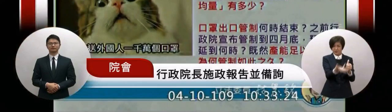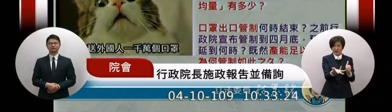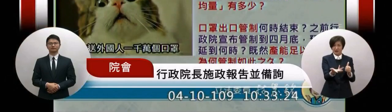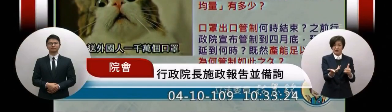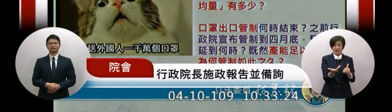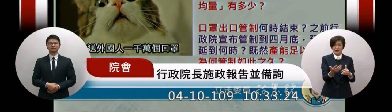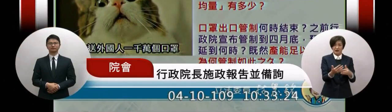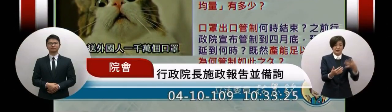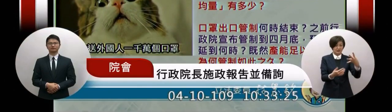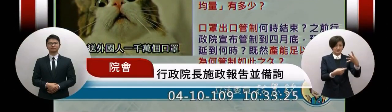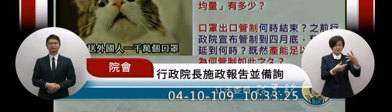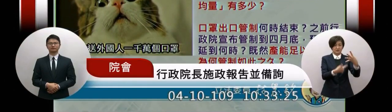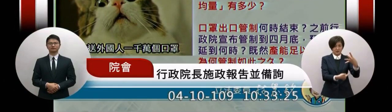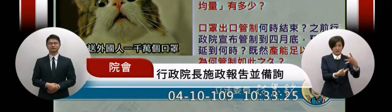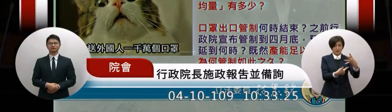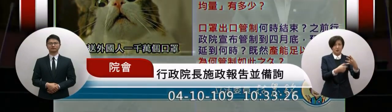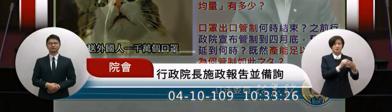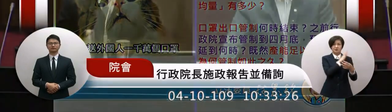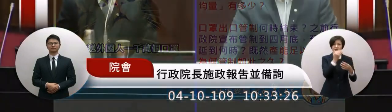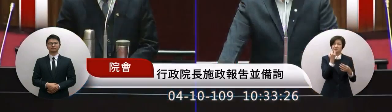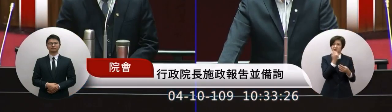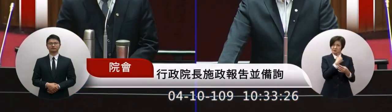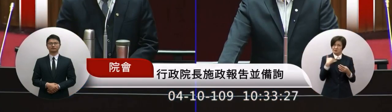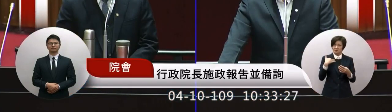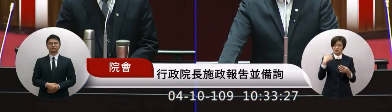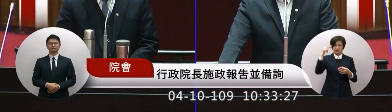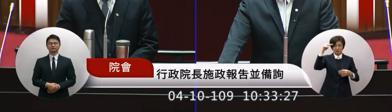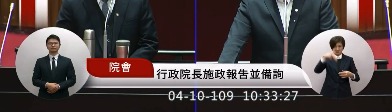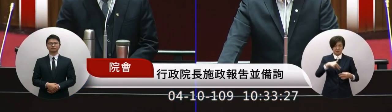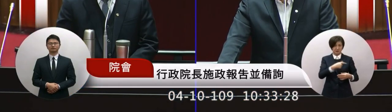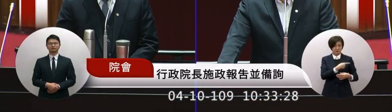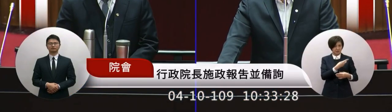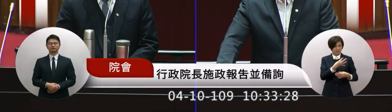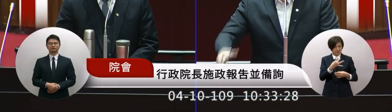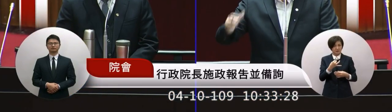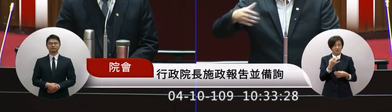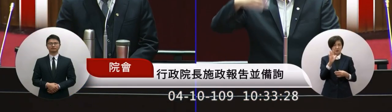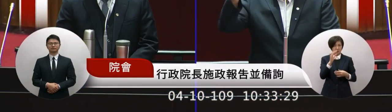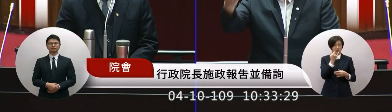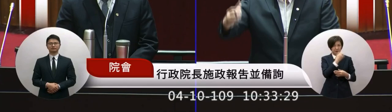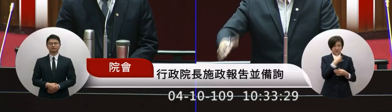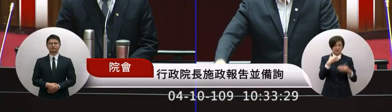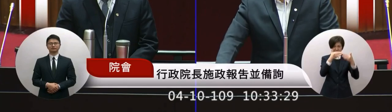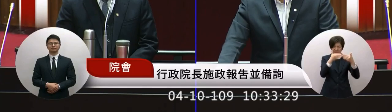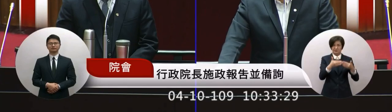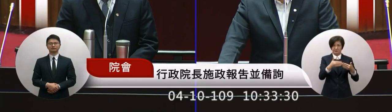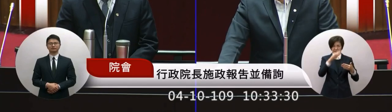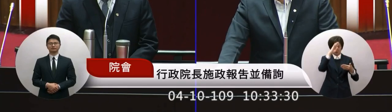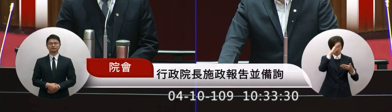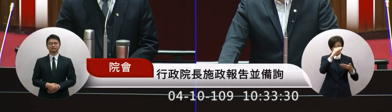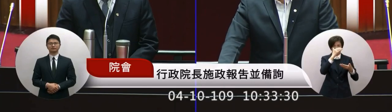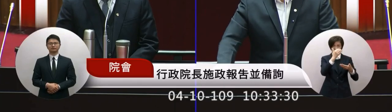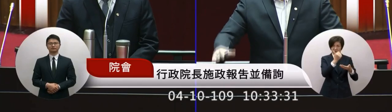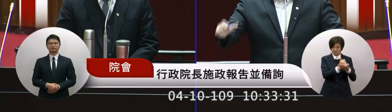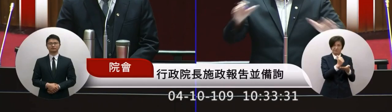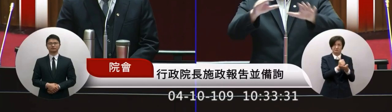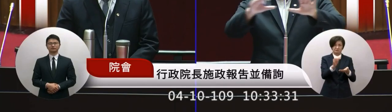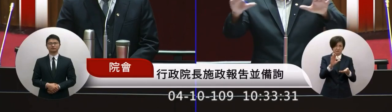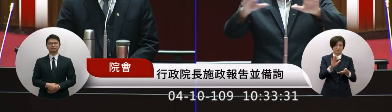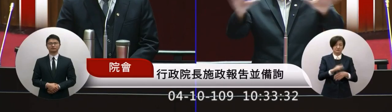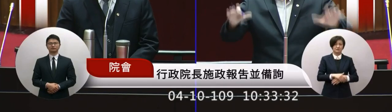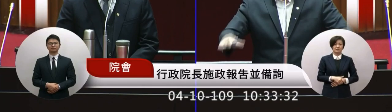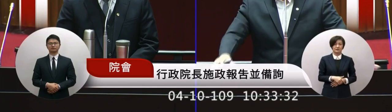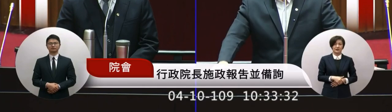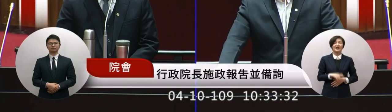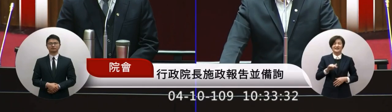6號才結束假期嘛可能到下個禮拜才有可能說會有這種確診的病例出來嘛我